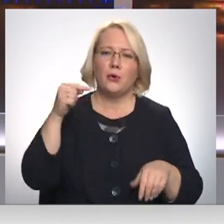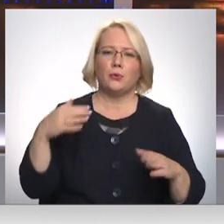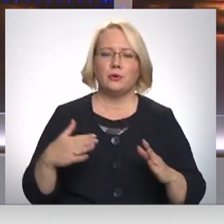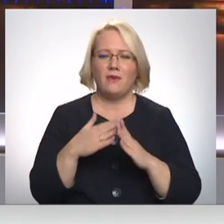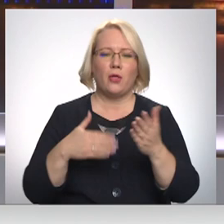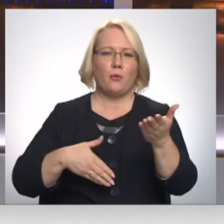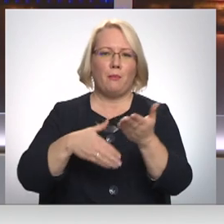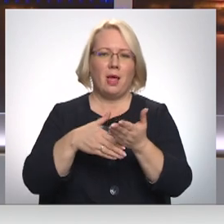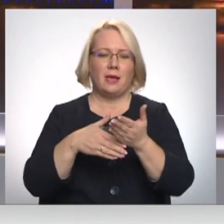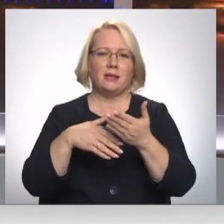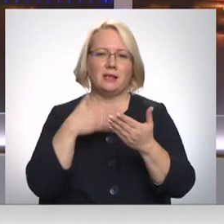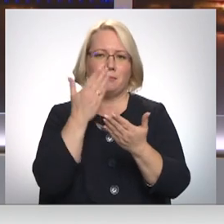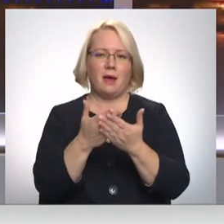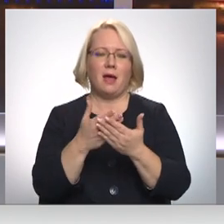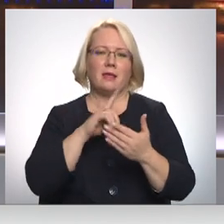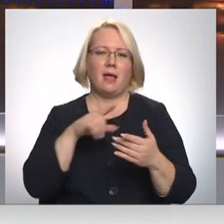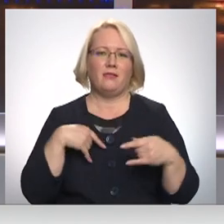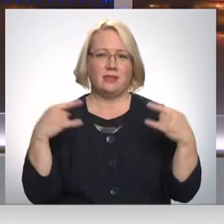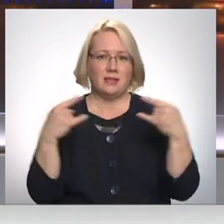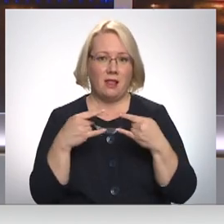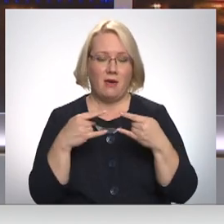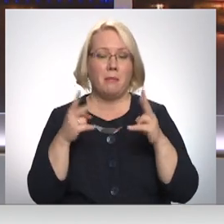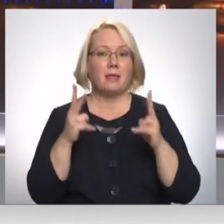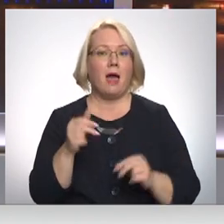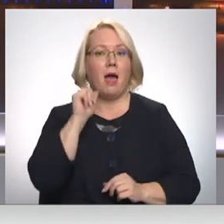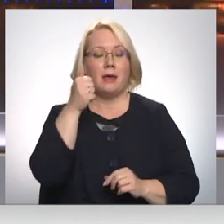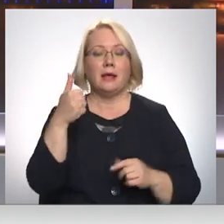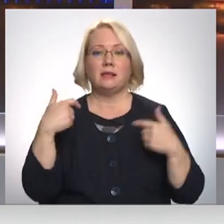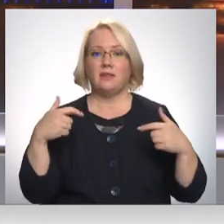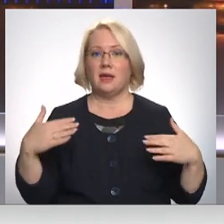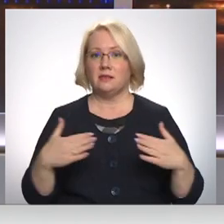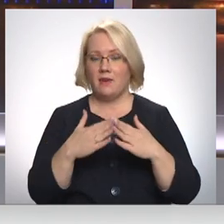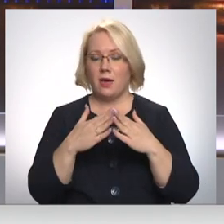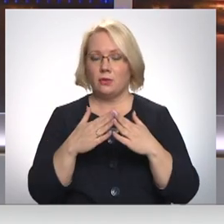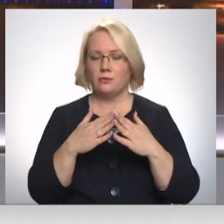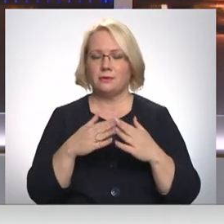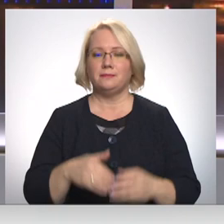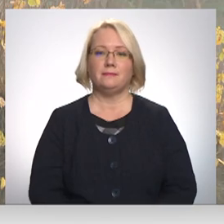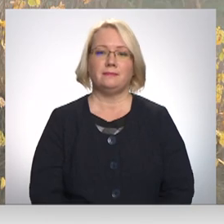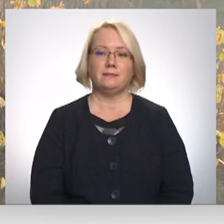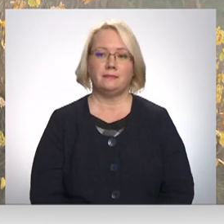televīzijas svētku programmu. Par to, kā rīt svinēt svētku zdroši, stāst kolēģis Dāvids Freidenfelts.